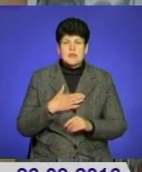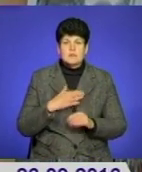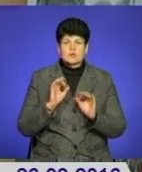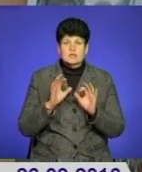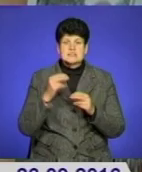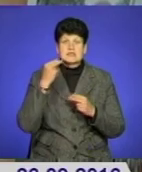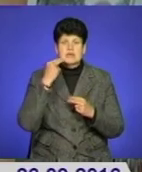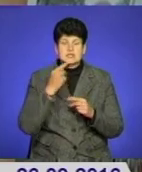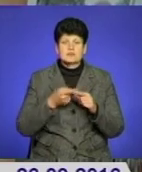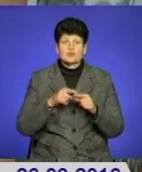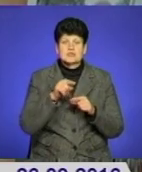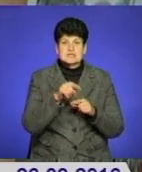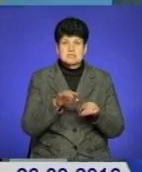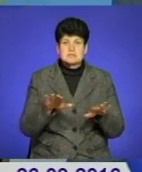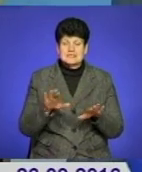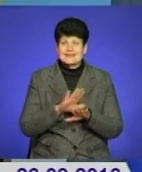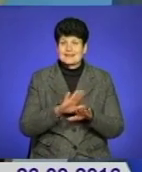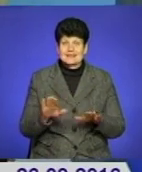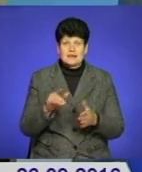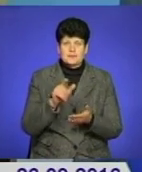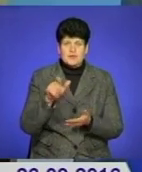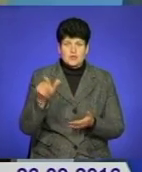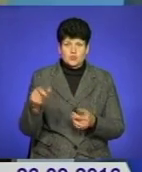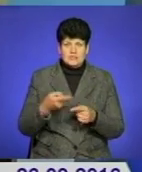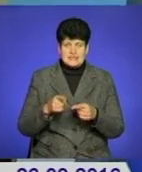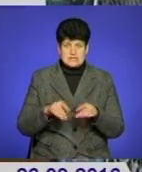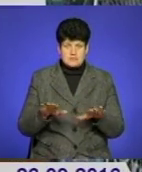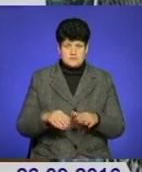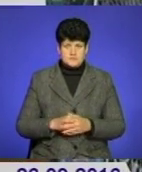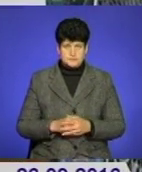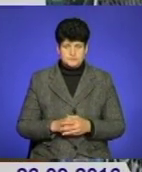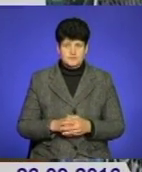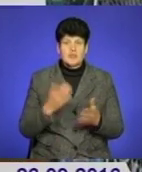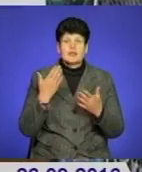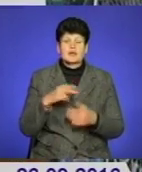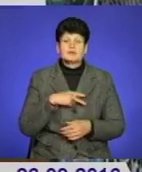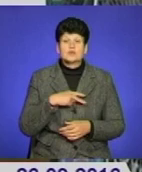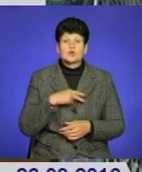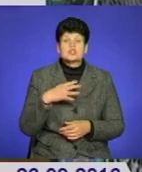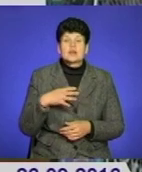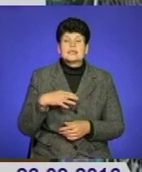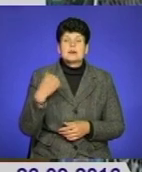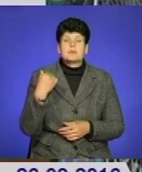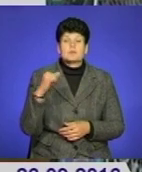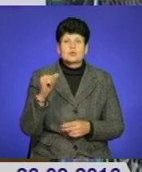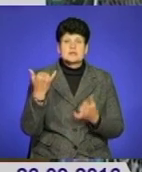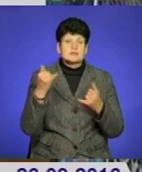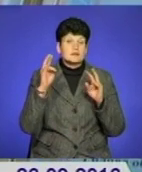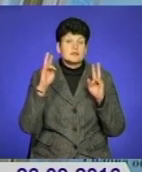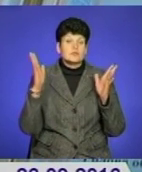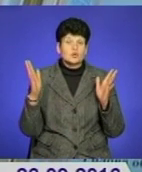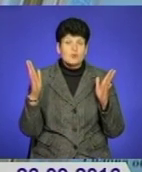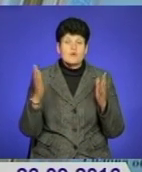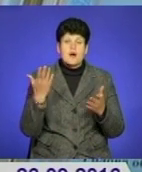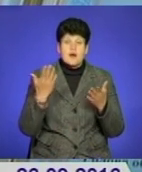краще про ці міста, як не мешканці цих міст, як не, власне, тернополяни. Яка винагорода чекає на переможця наразі невідомо.